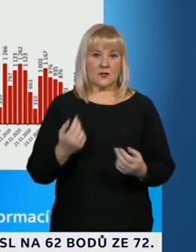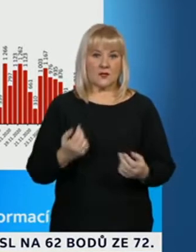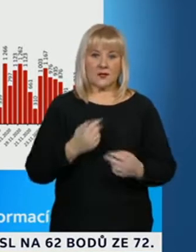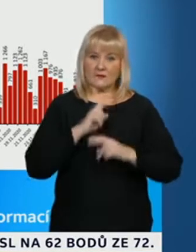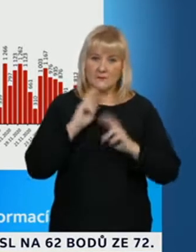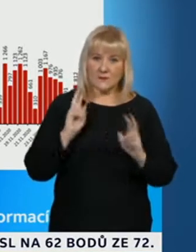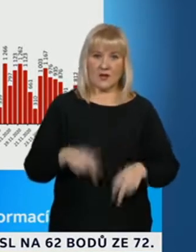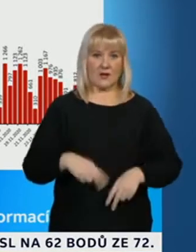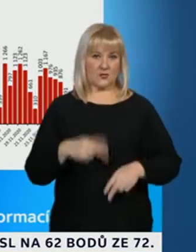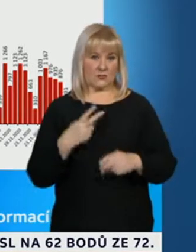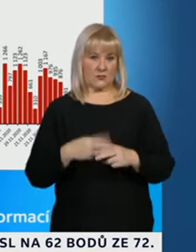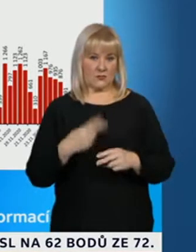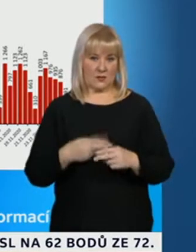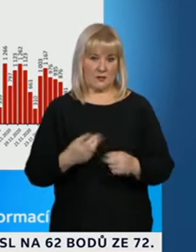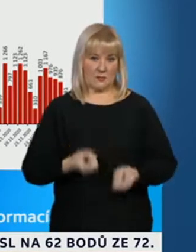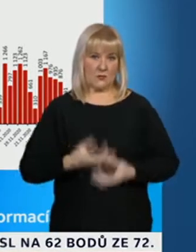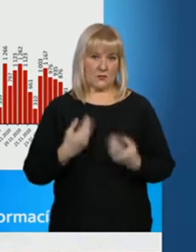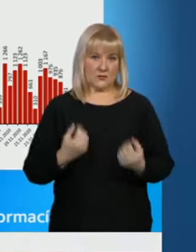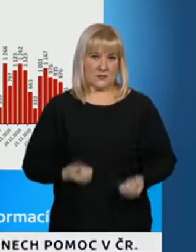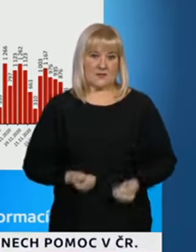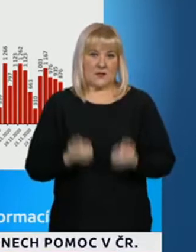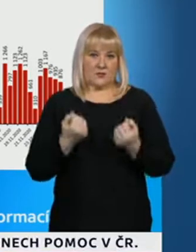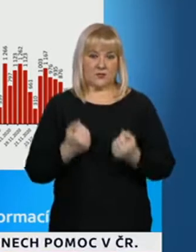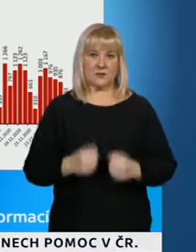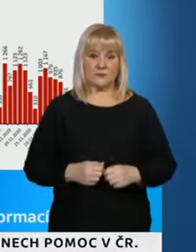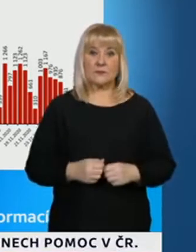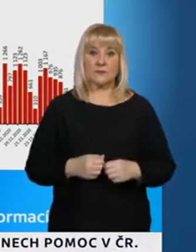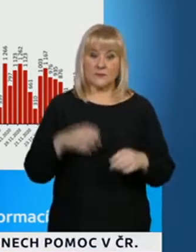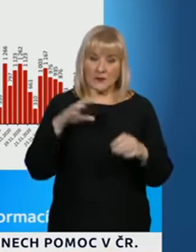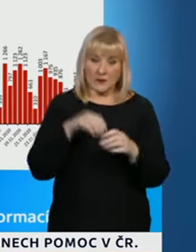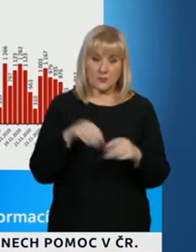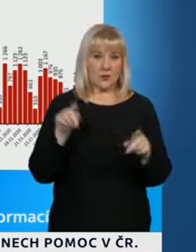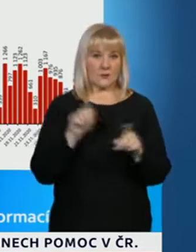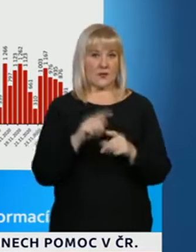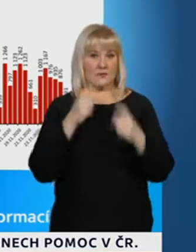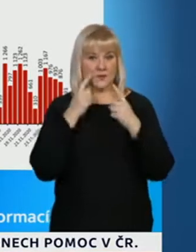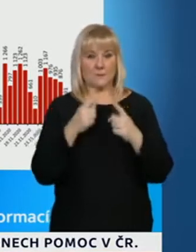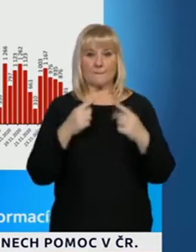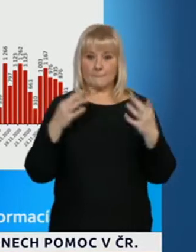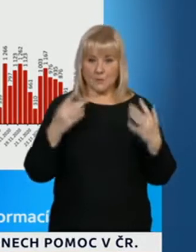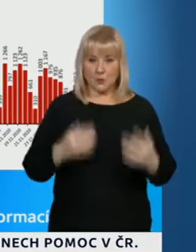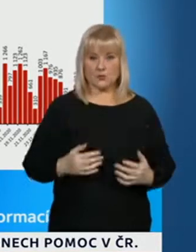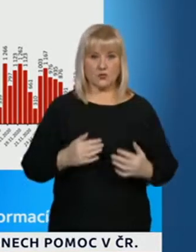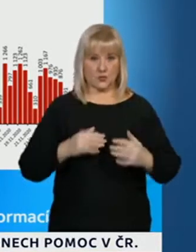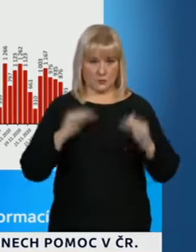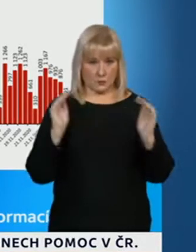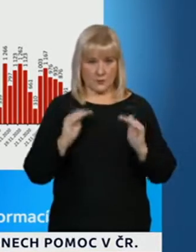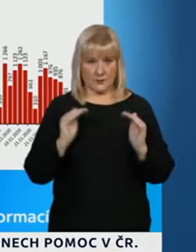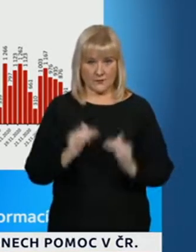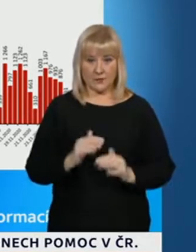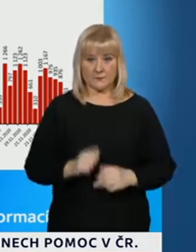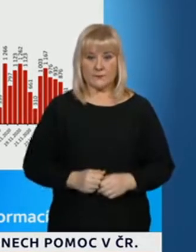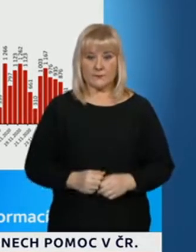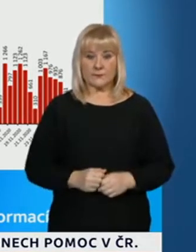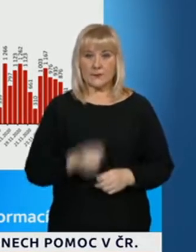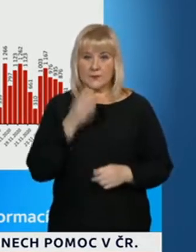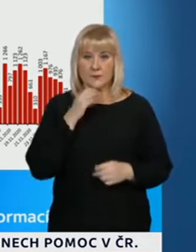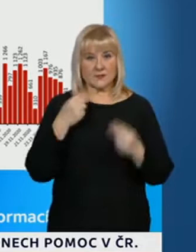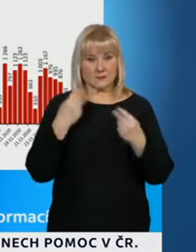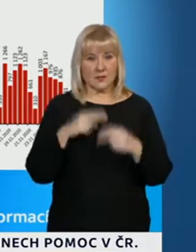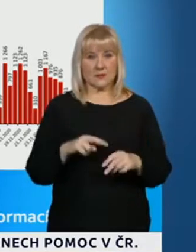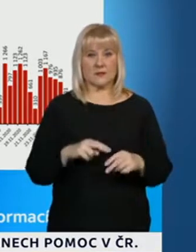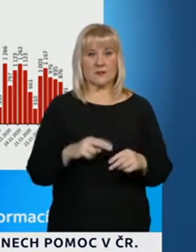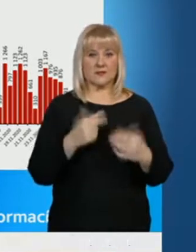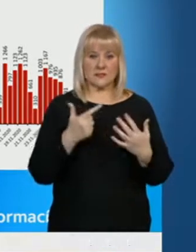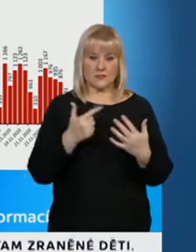těžkého průběhu, byť to samozřejmě nelze paušalizovat. A i tady vidíme, že ty počty klesají. Když se podíváme zpátky 7